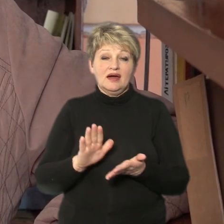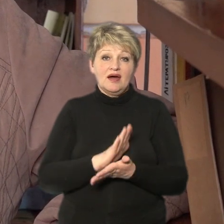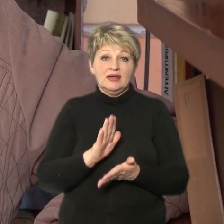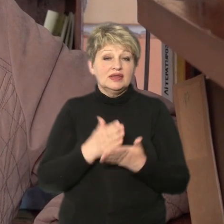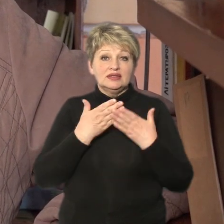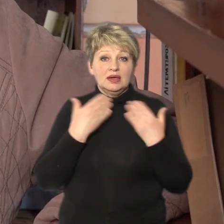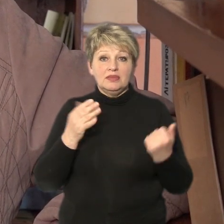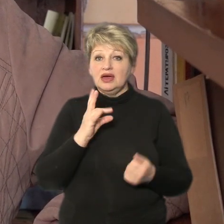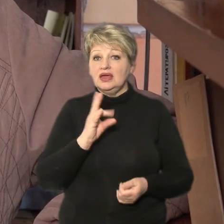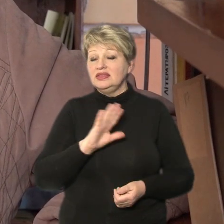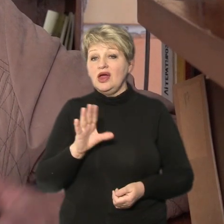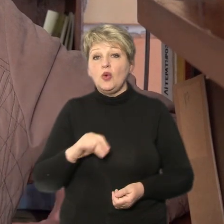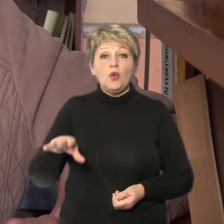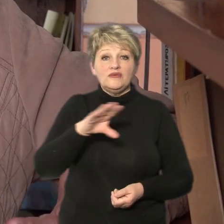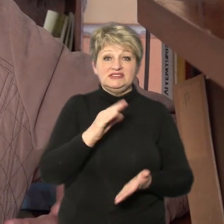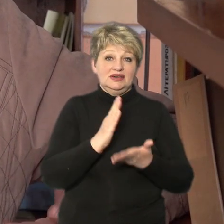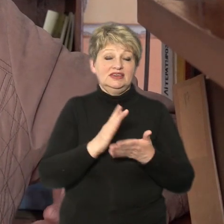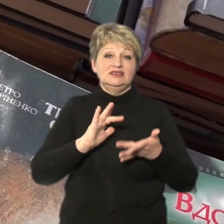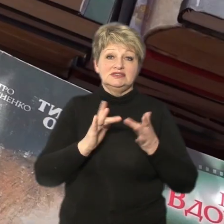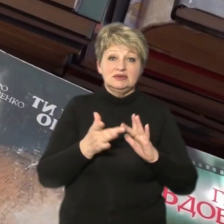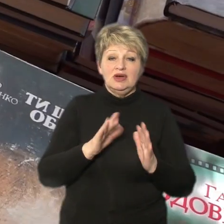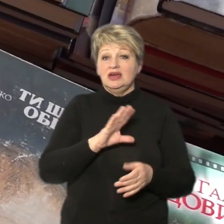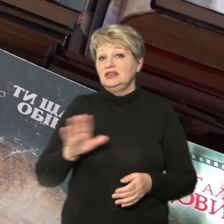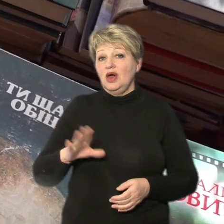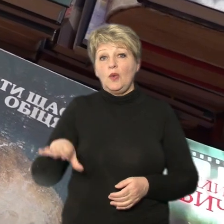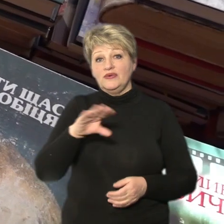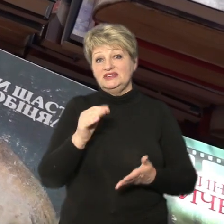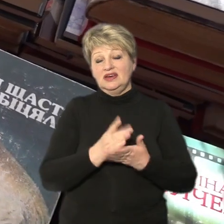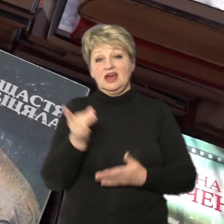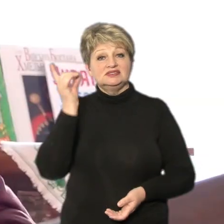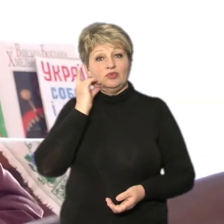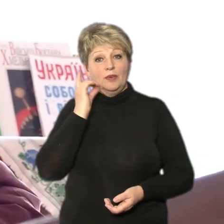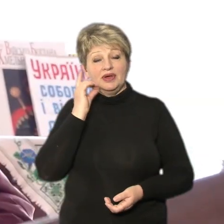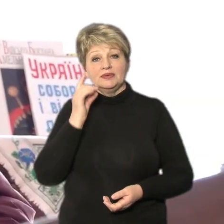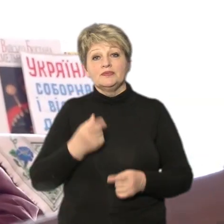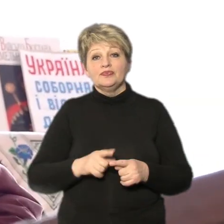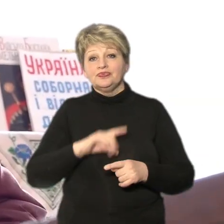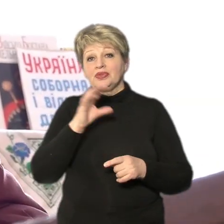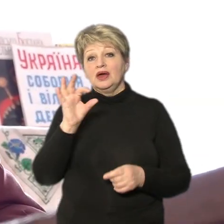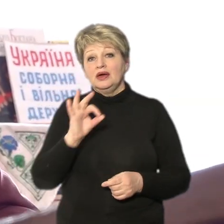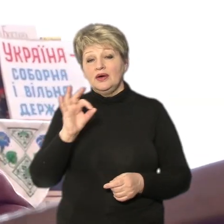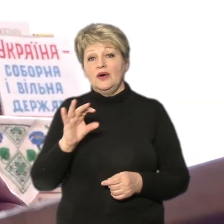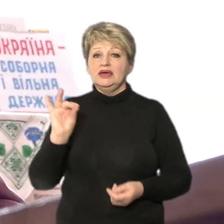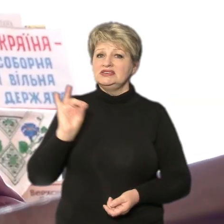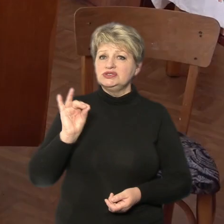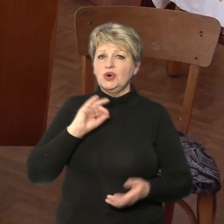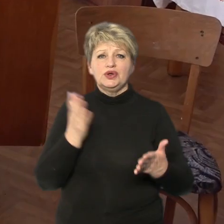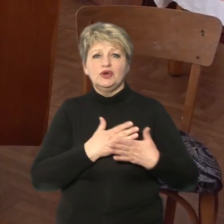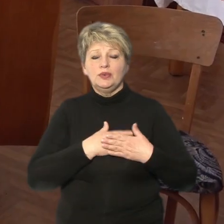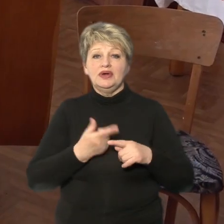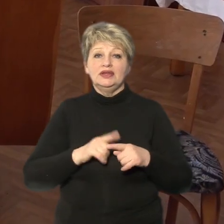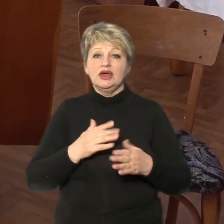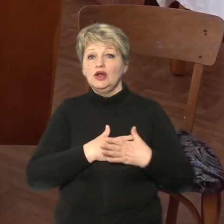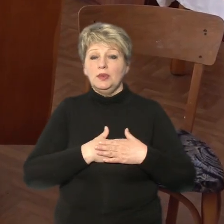у всіх є дома інтернет, не у всіх є мобілки. Про різні життєві історії, а ще книжки про любов. Улюблені теми для читання,